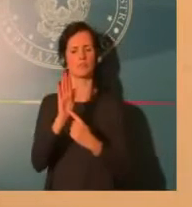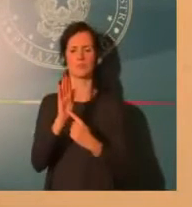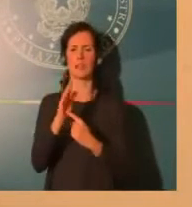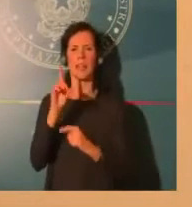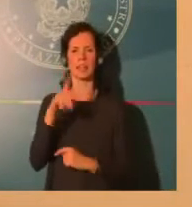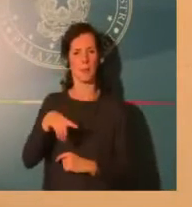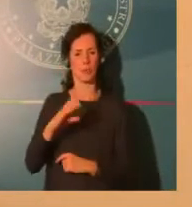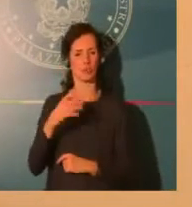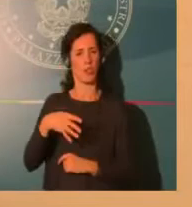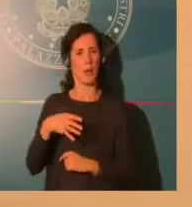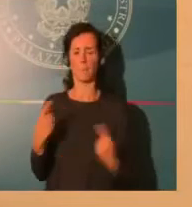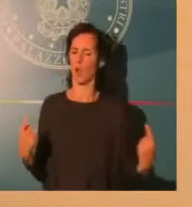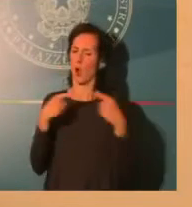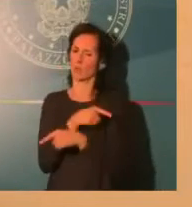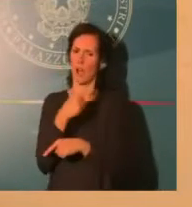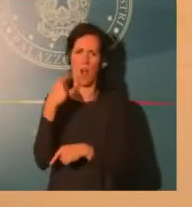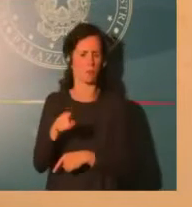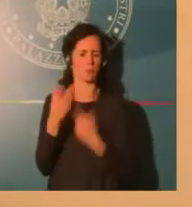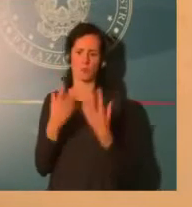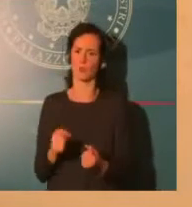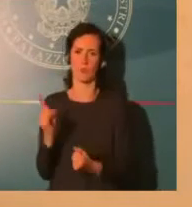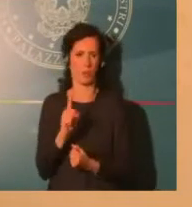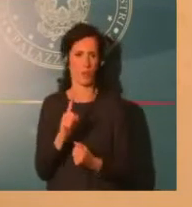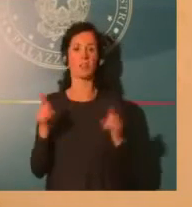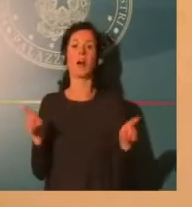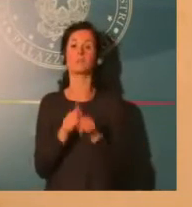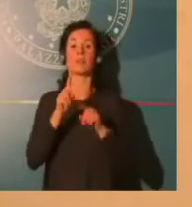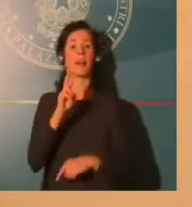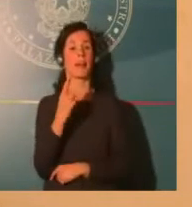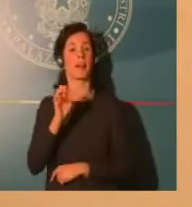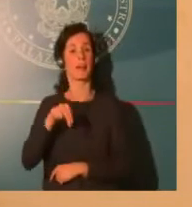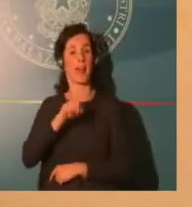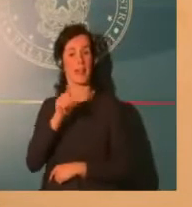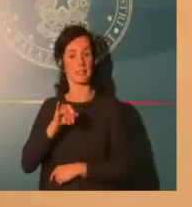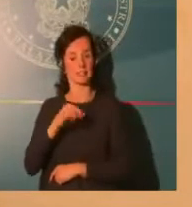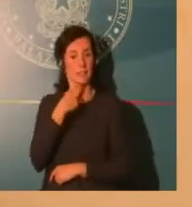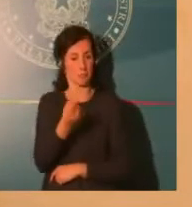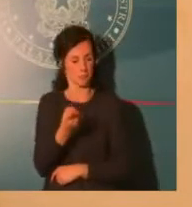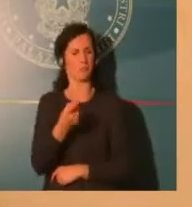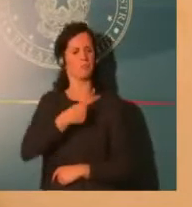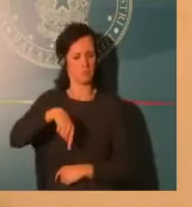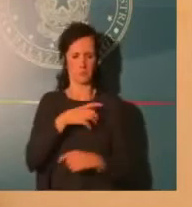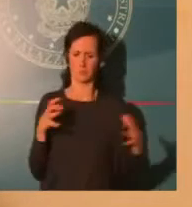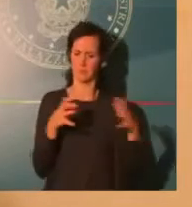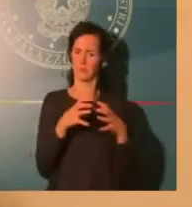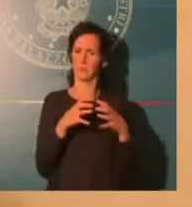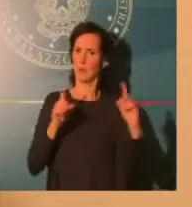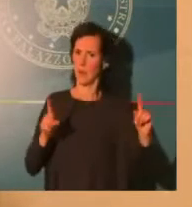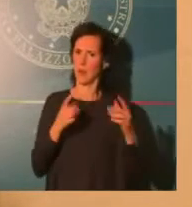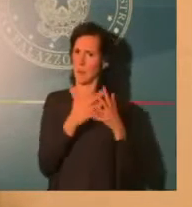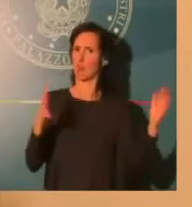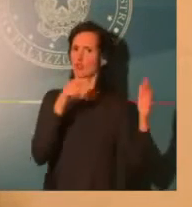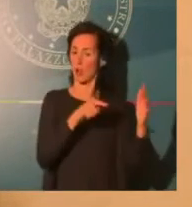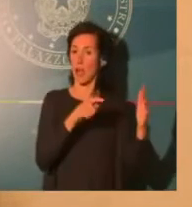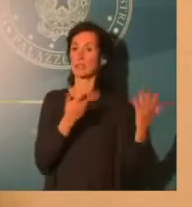ma non siamo yes men. Ecco volevo sapere se lei non reputa che sia necessario insomma fare un punto per rendere questa